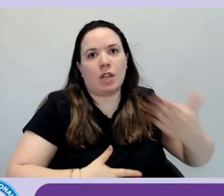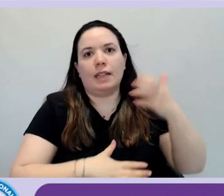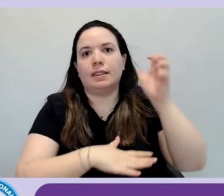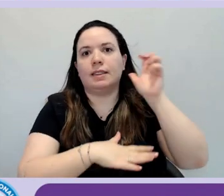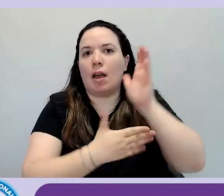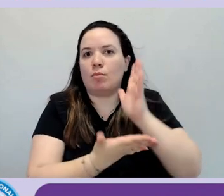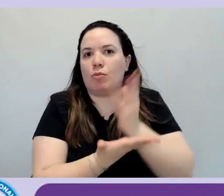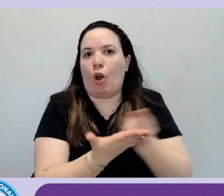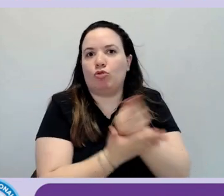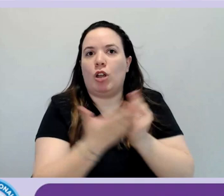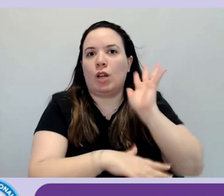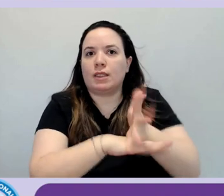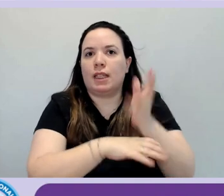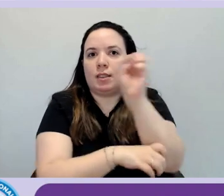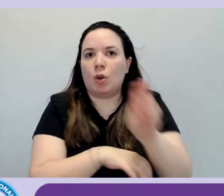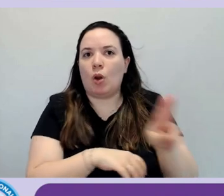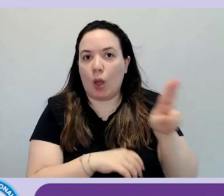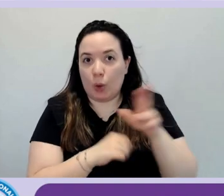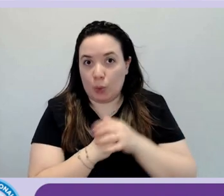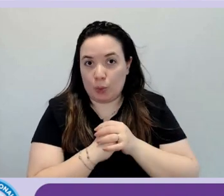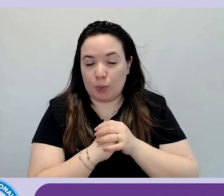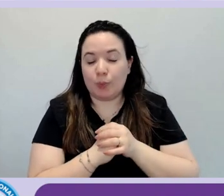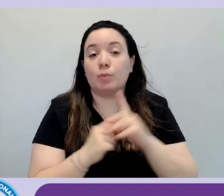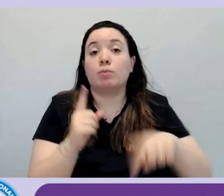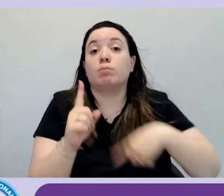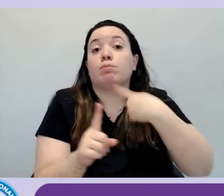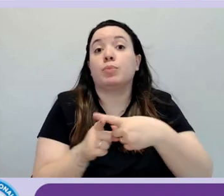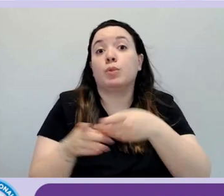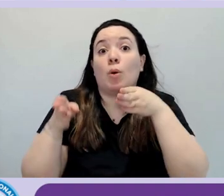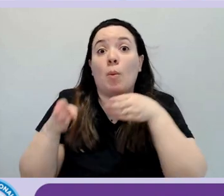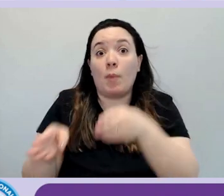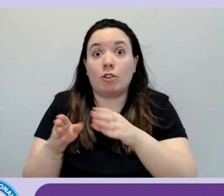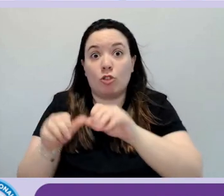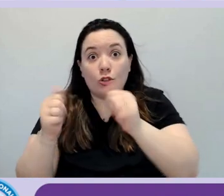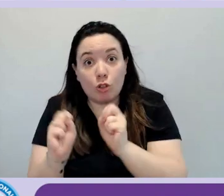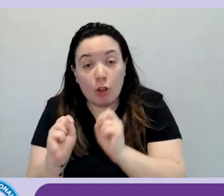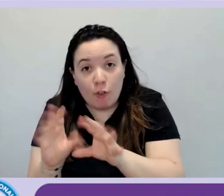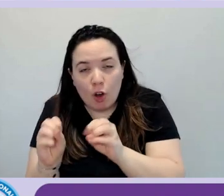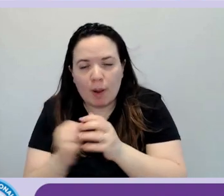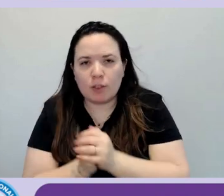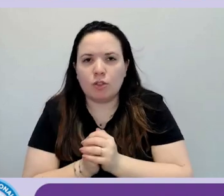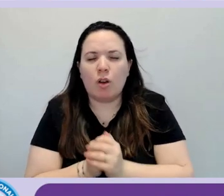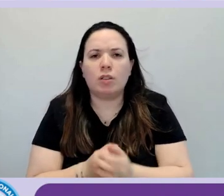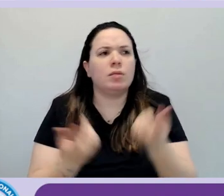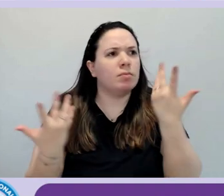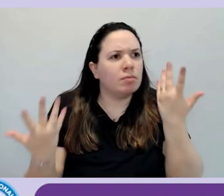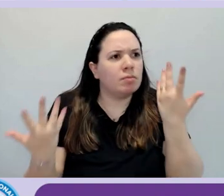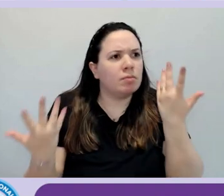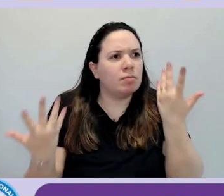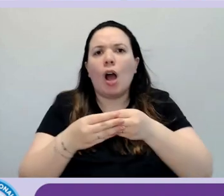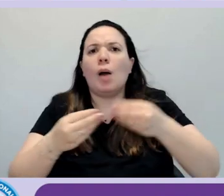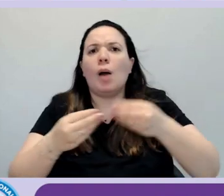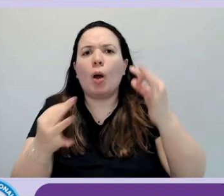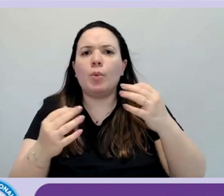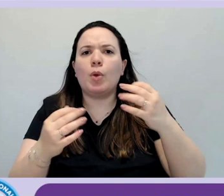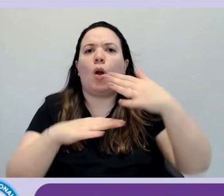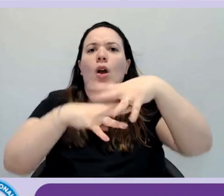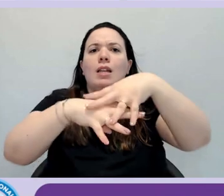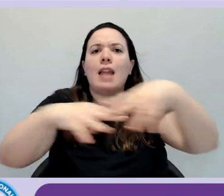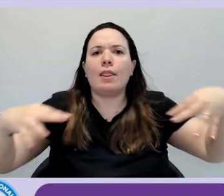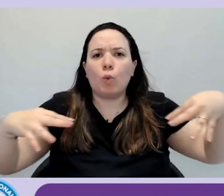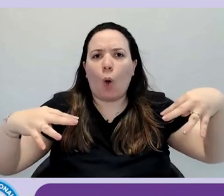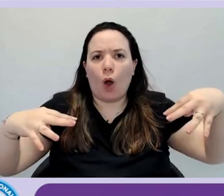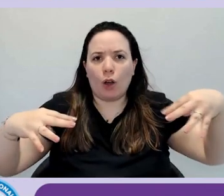Percorsi di formazione si stanno avviando, si sta facendo networking, perché la cosa più importante è riunire i diversi